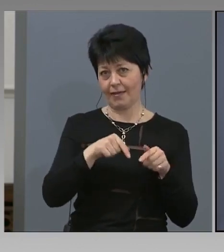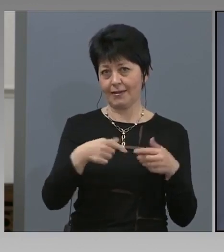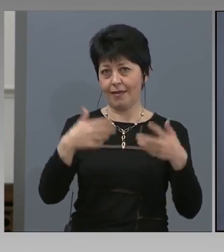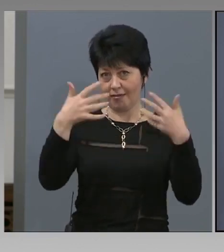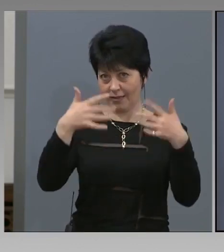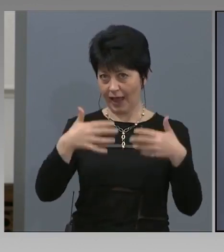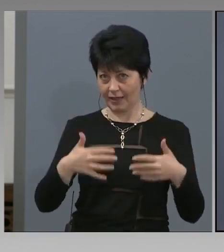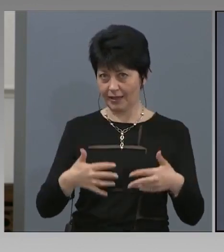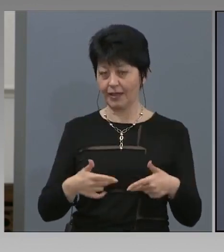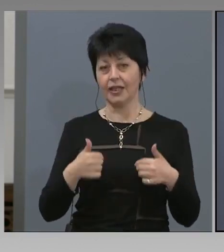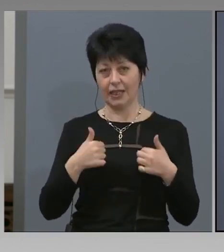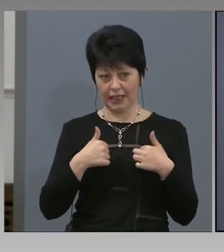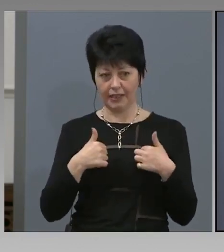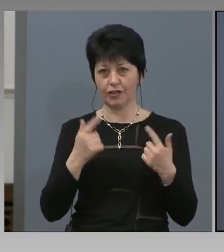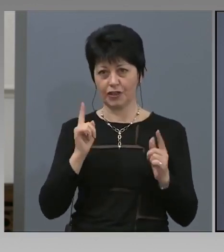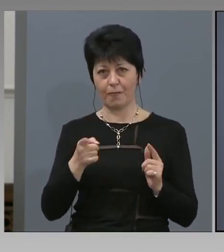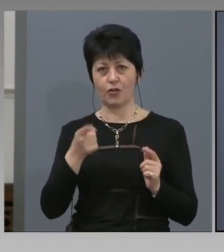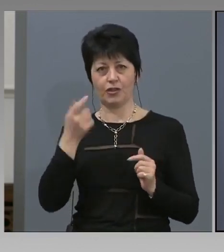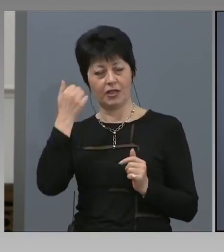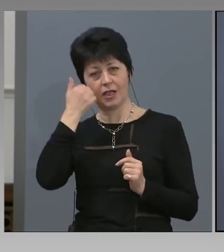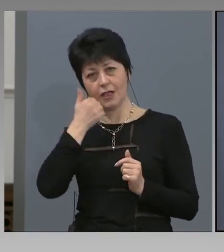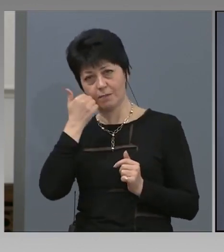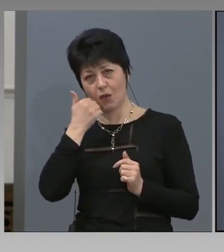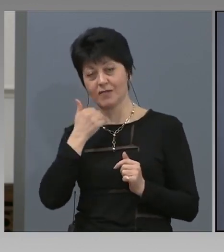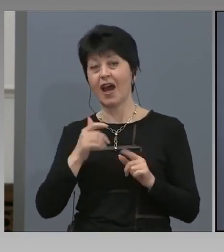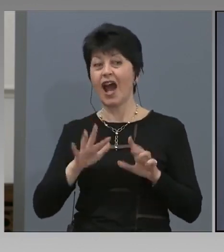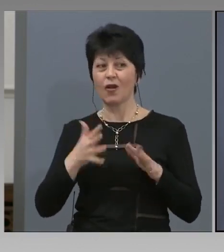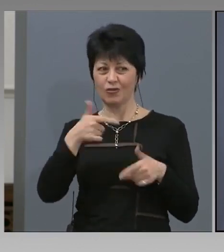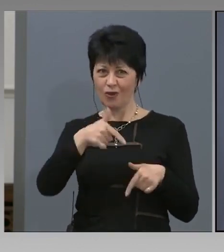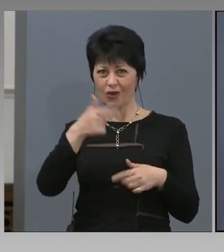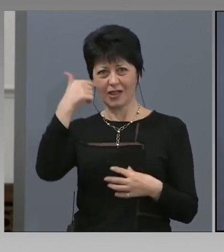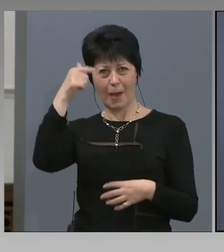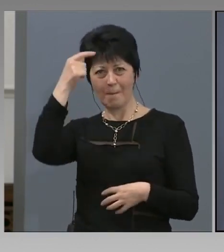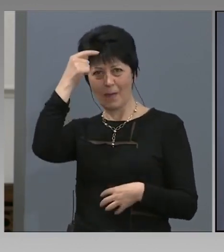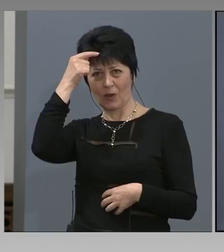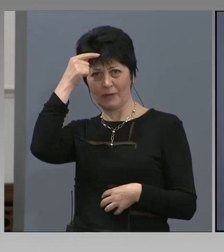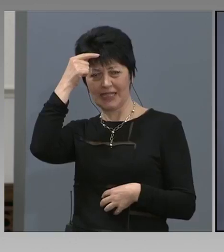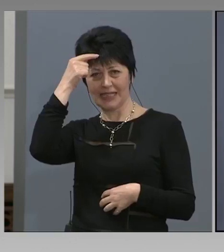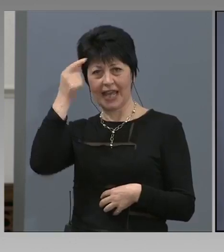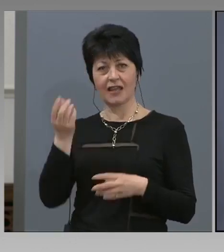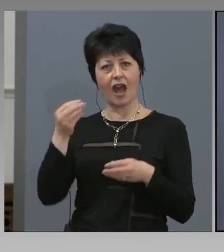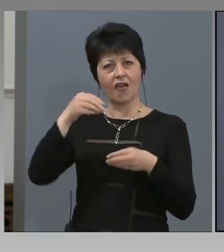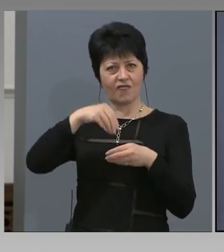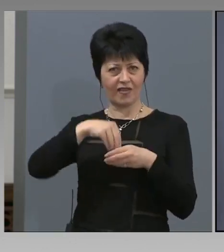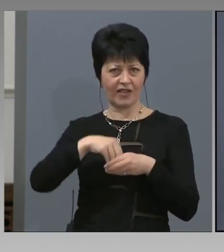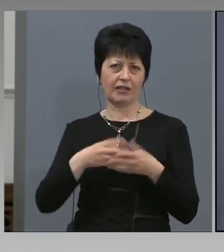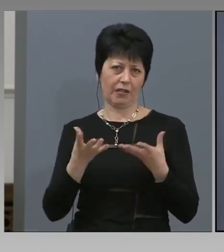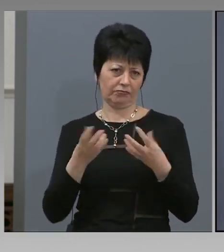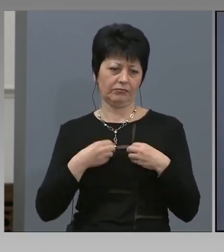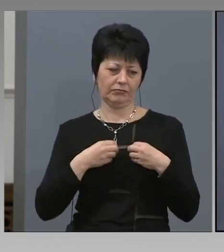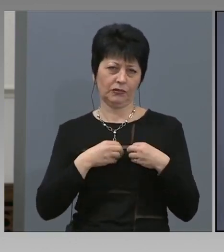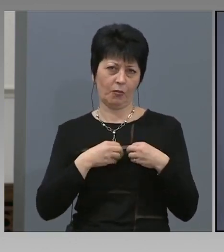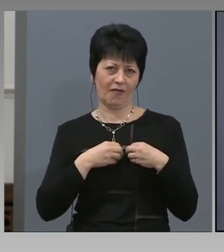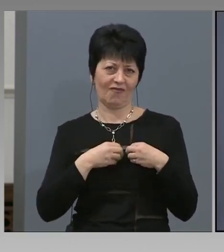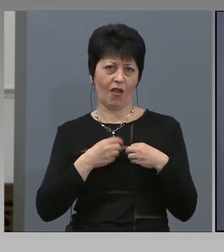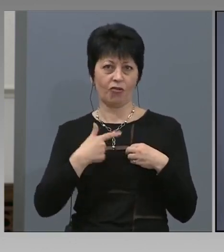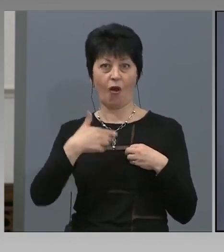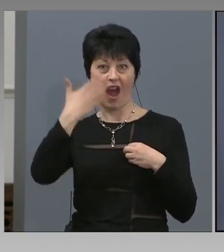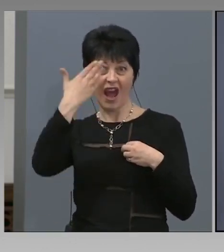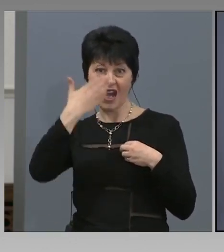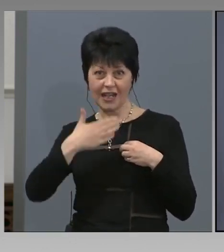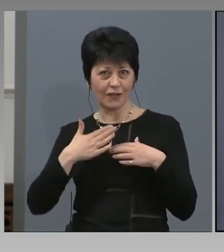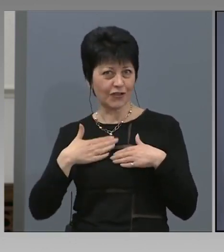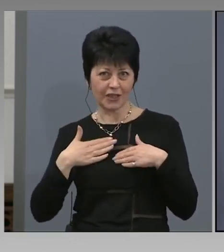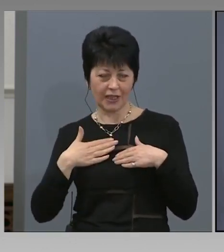ползваме тези данни. Ако този пациент, който си е въвел доброволно личните данни и